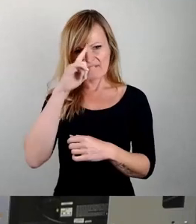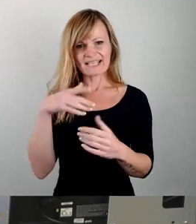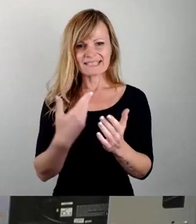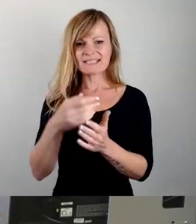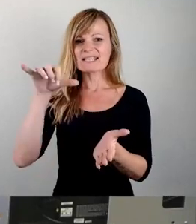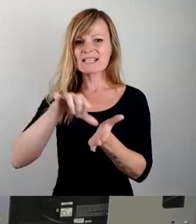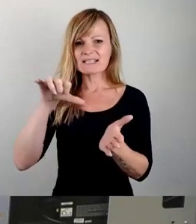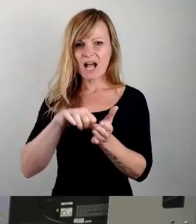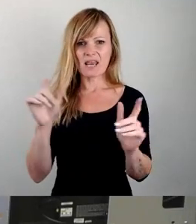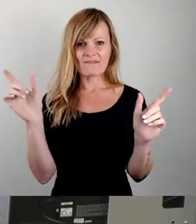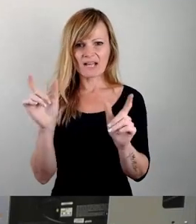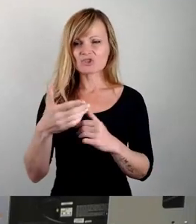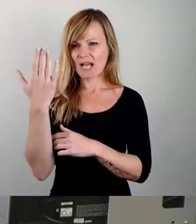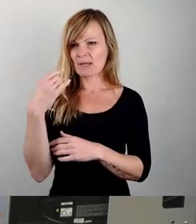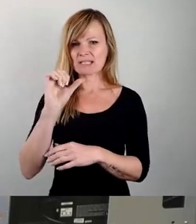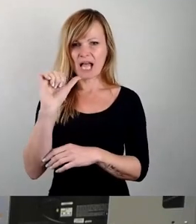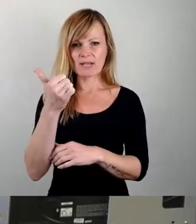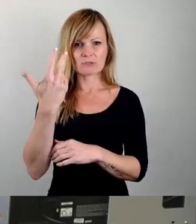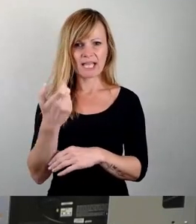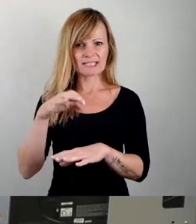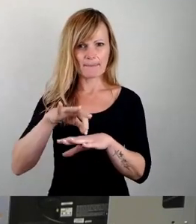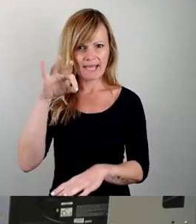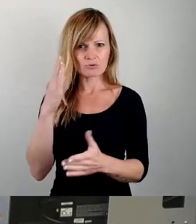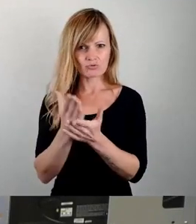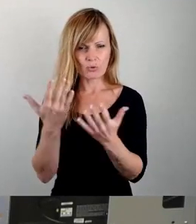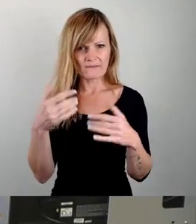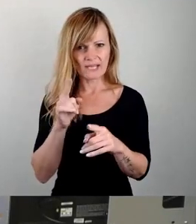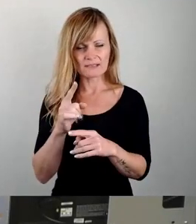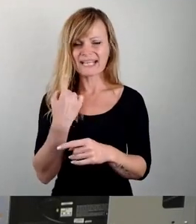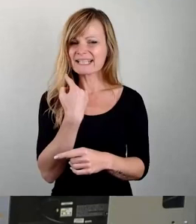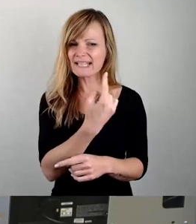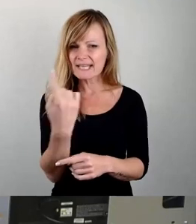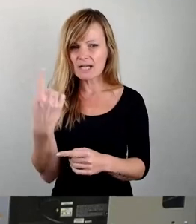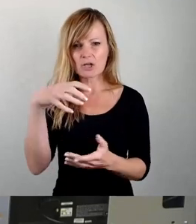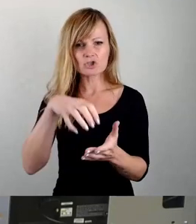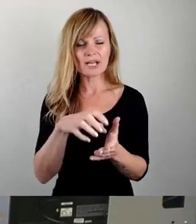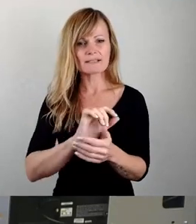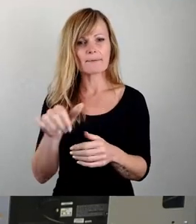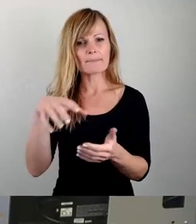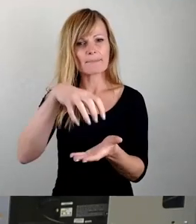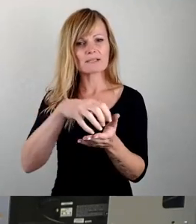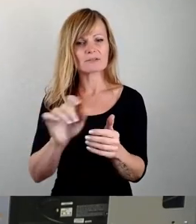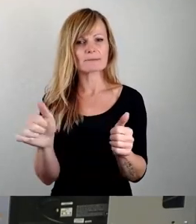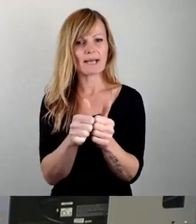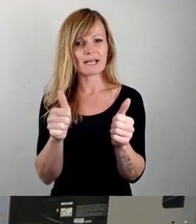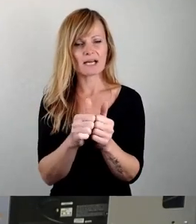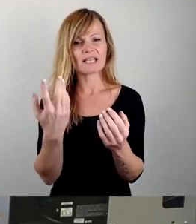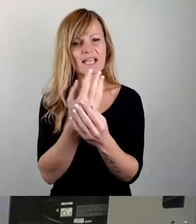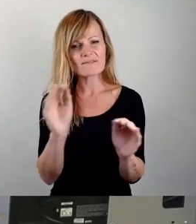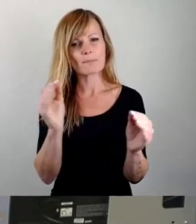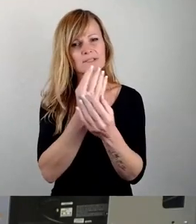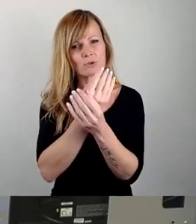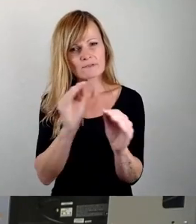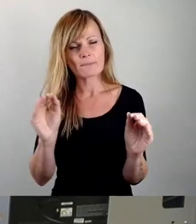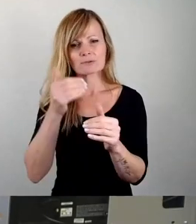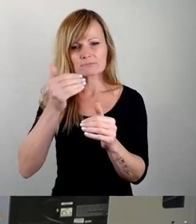Veranstaltung im Eingreis im März stattgefunden hat, sondern dass auch jedem Stadtbezirksbeirat Informationsveranstaltungen, noch und nöcher Tage